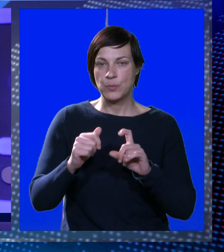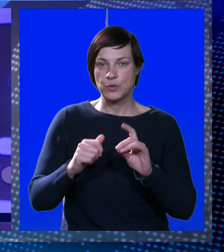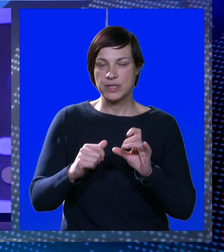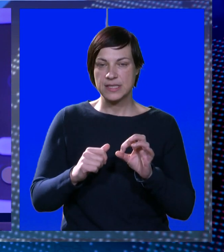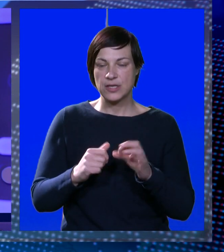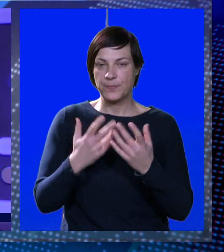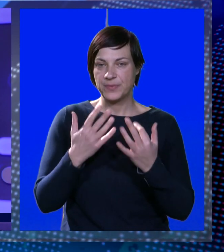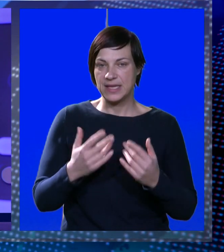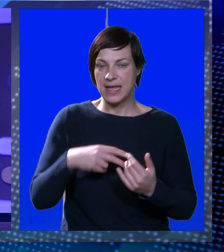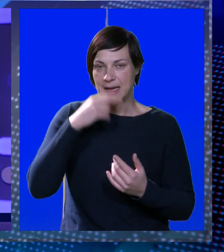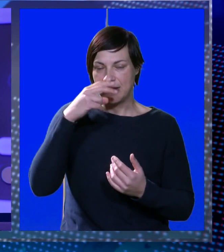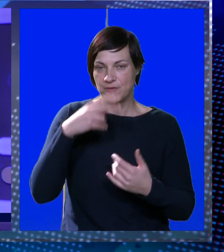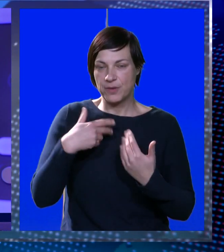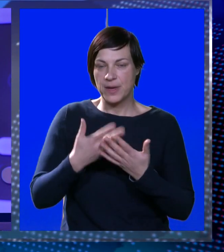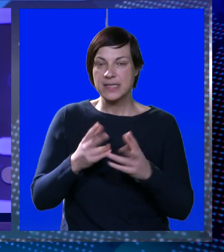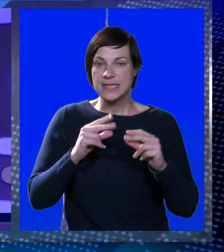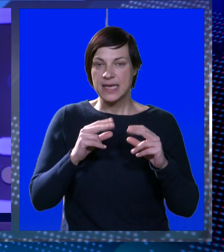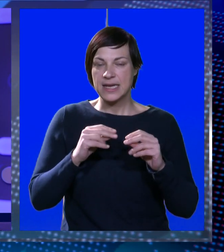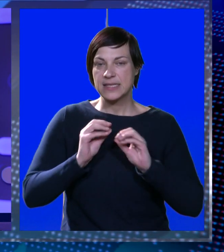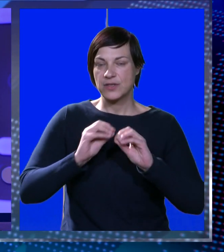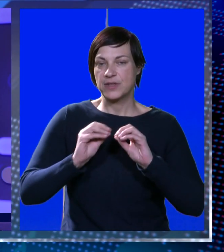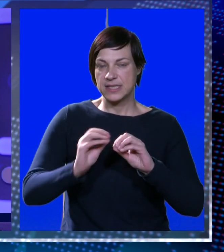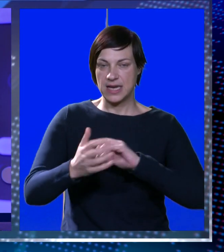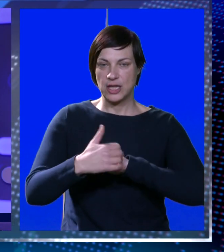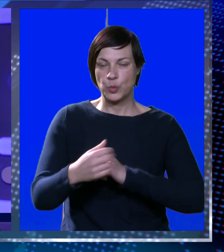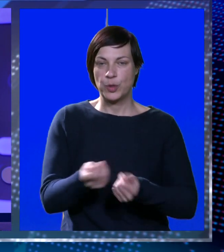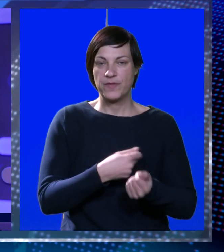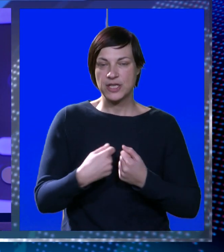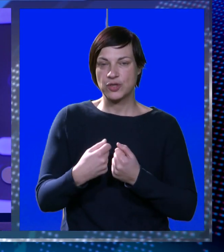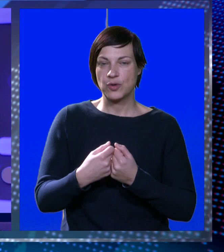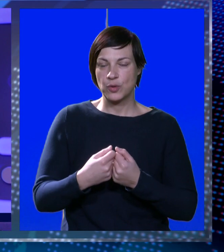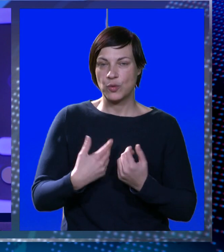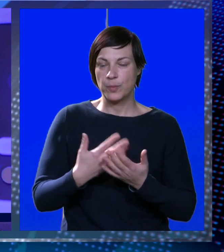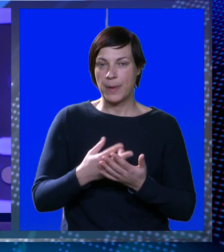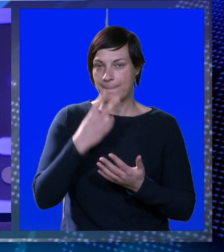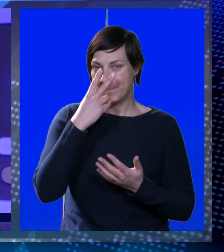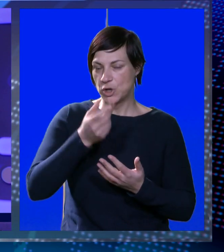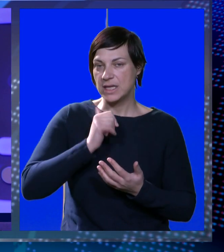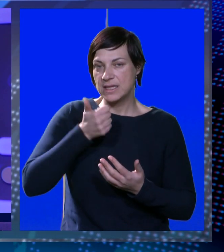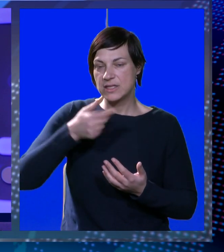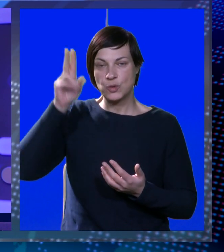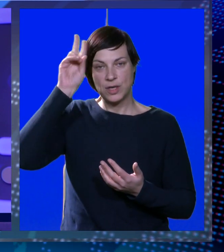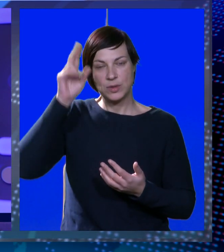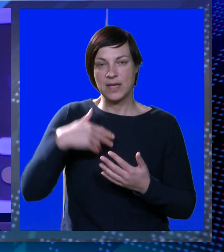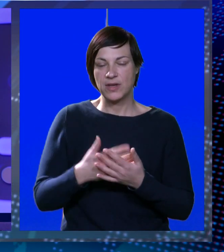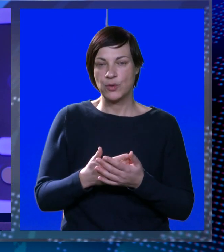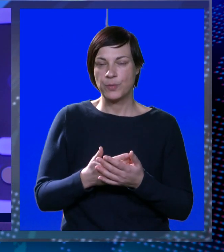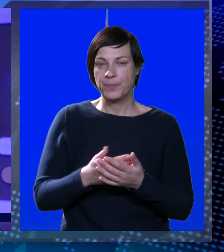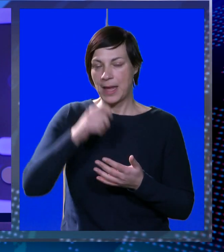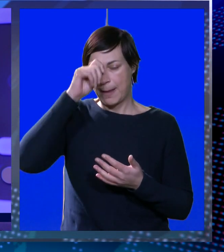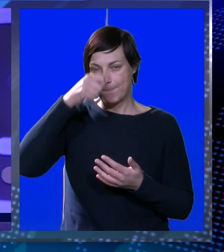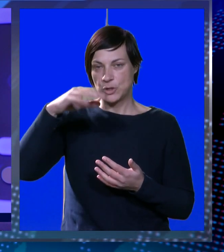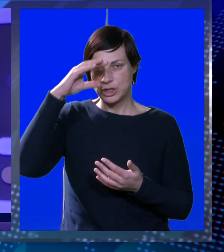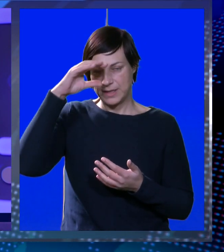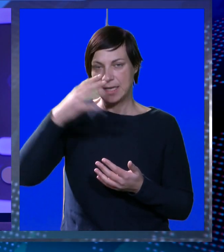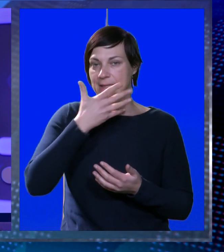Kapurso. Detaljnije informacije i razgovor s trenerom Dubrovačkog kluba donosimo sutra u Dnevniku. Do